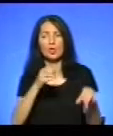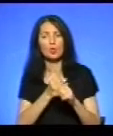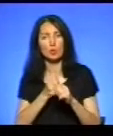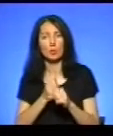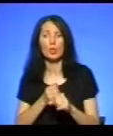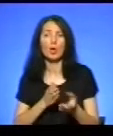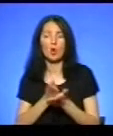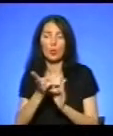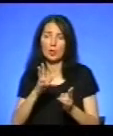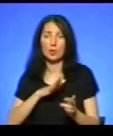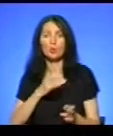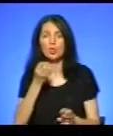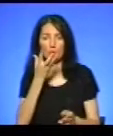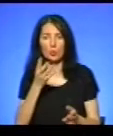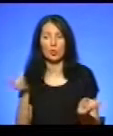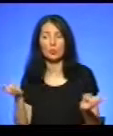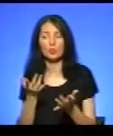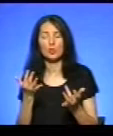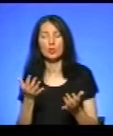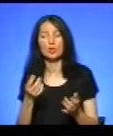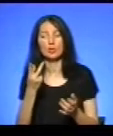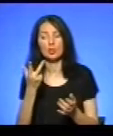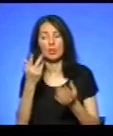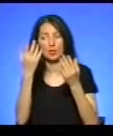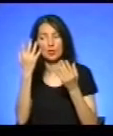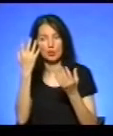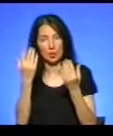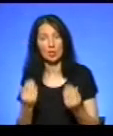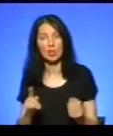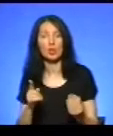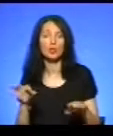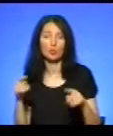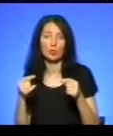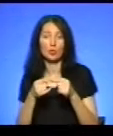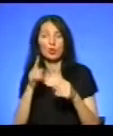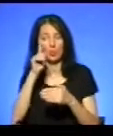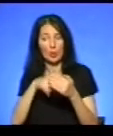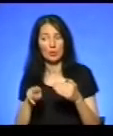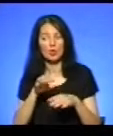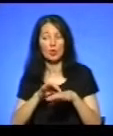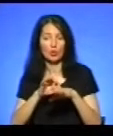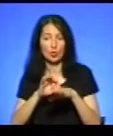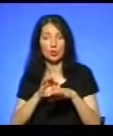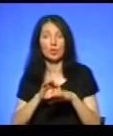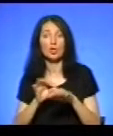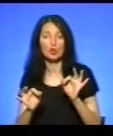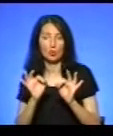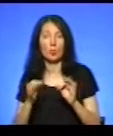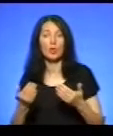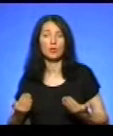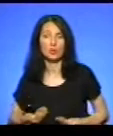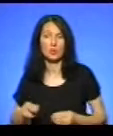прийшла успішно. Потрібно ще 10-4 дні, щоб впевнити, що шкіра, так сказати, пережилася.